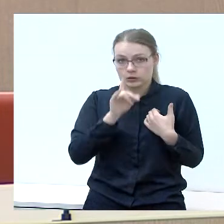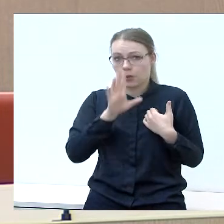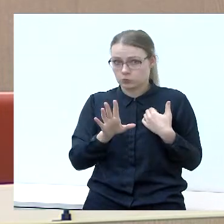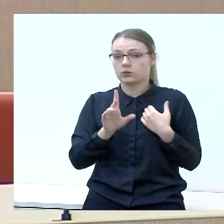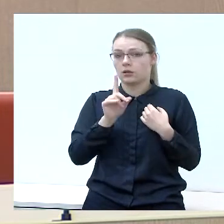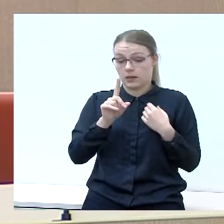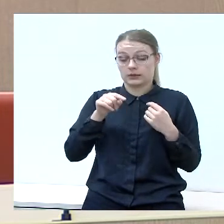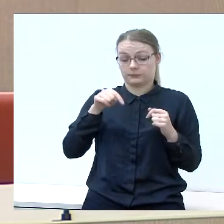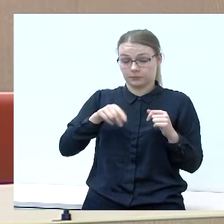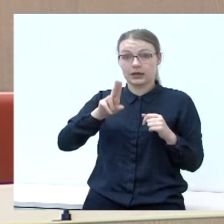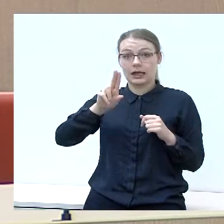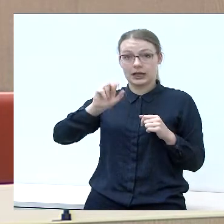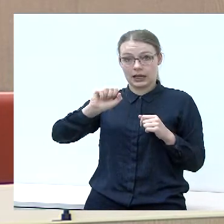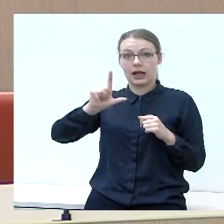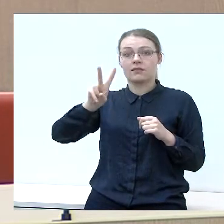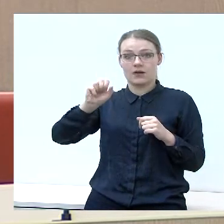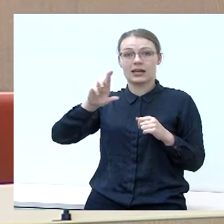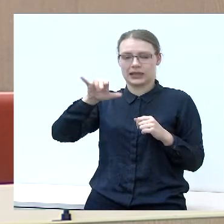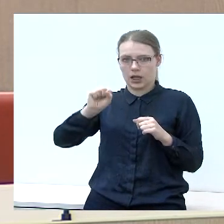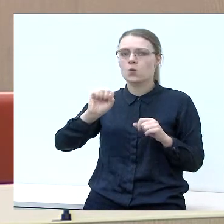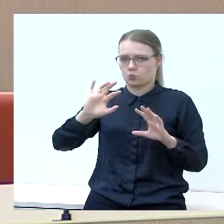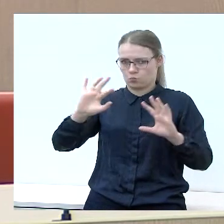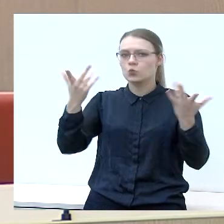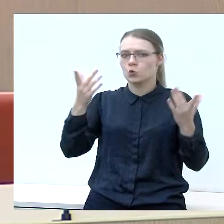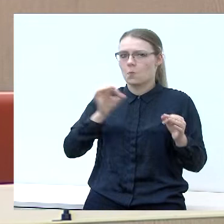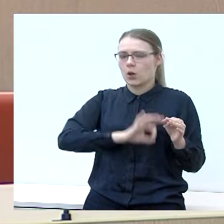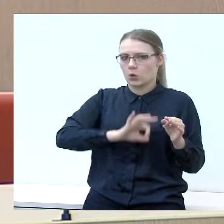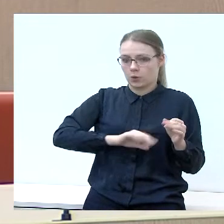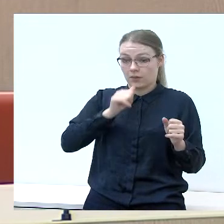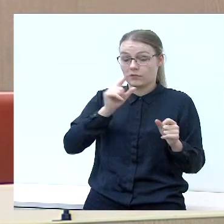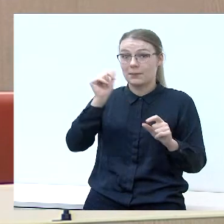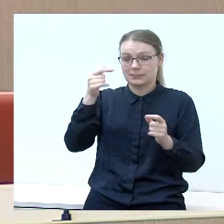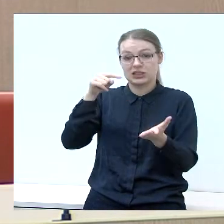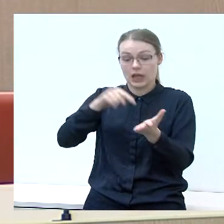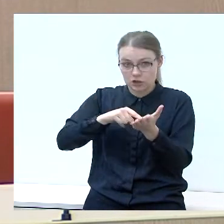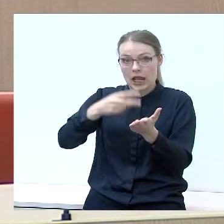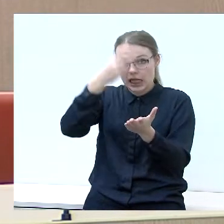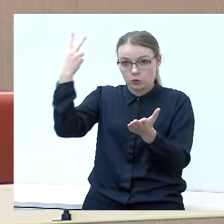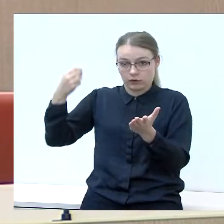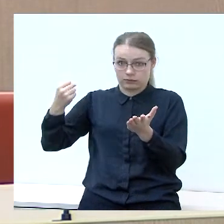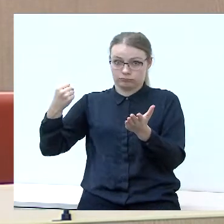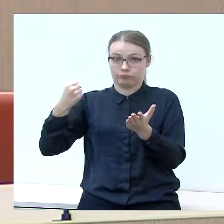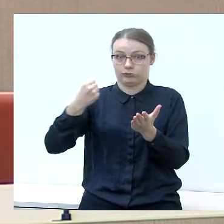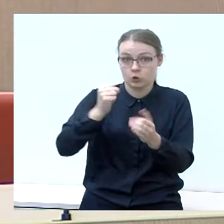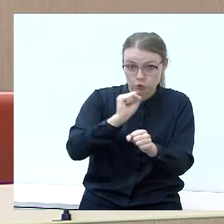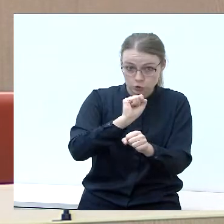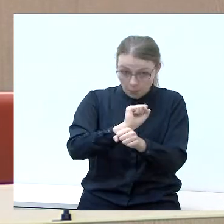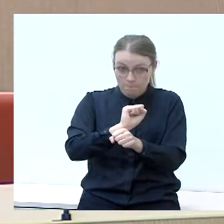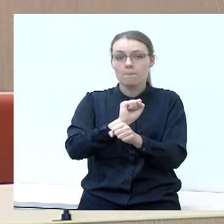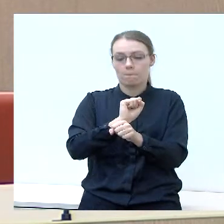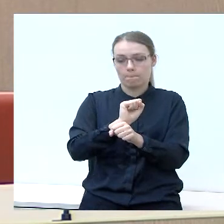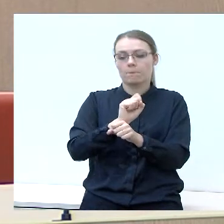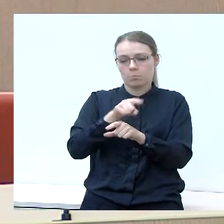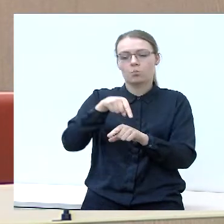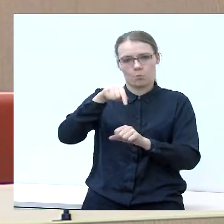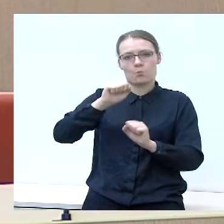kalvaryje gali labai to pasinaudoti. Iš tikrųjų, pirmas taškas įvažiausiai į Lietuvą. Tai būtent, turėtų